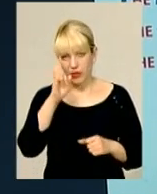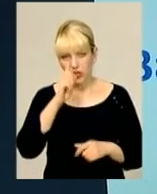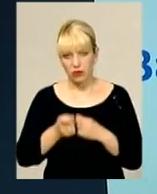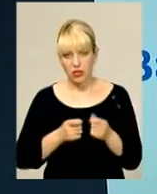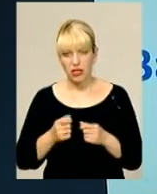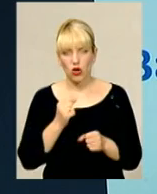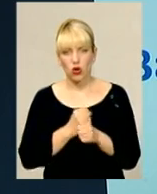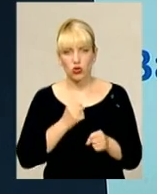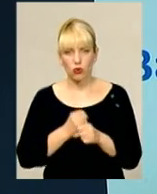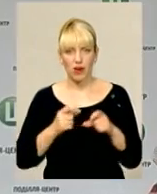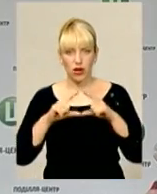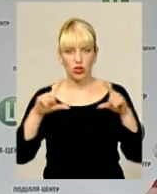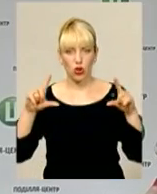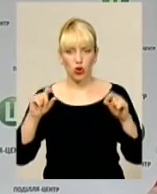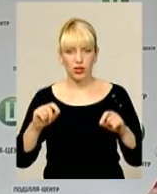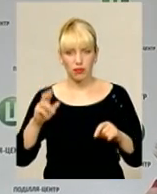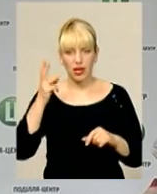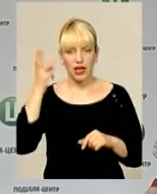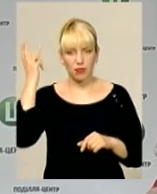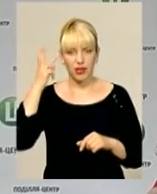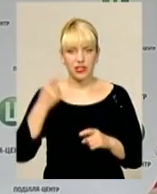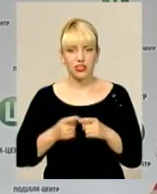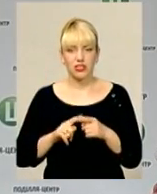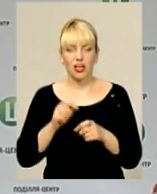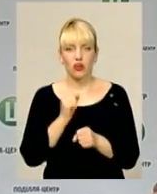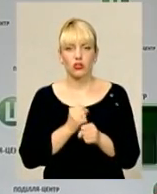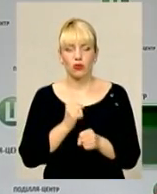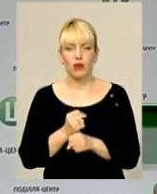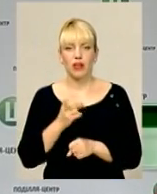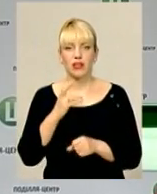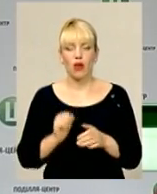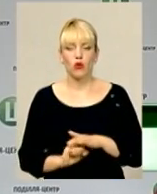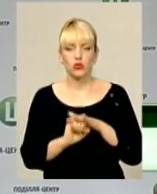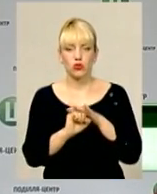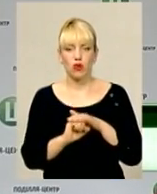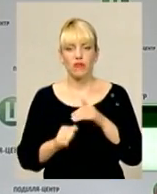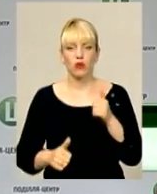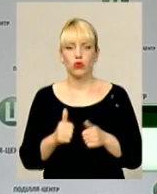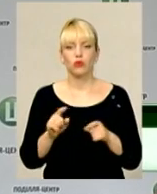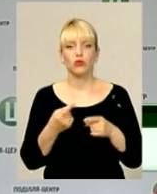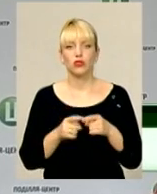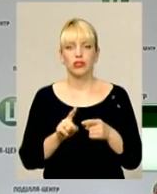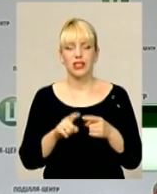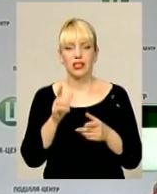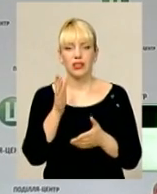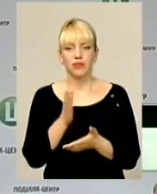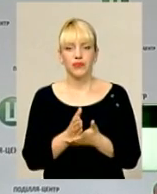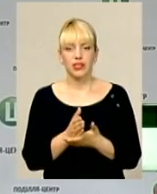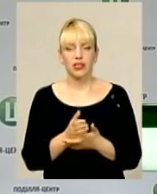розробляти логотип Хмельниччини. Це буде логотип на основі конкурсу відбиратися, тому що це досить такий